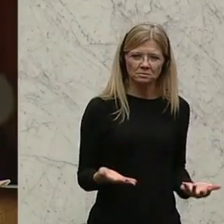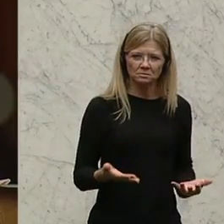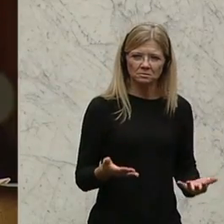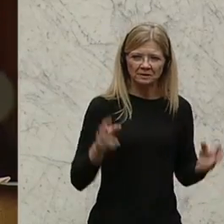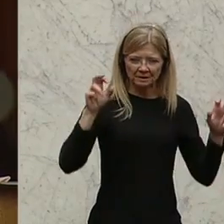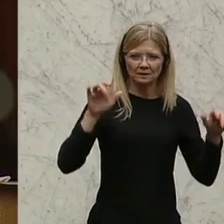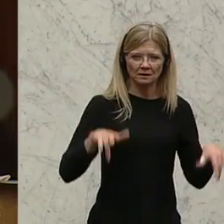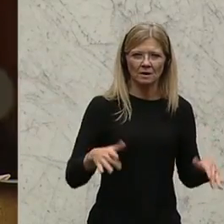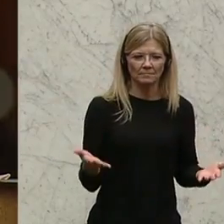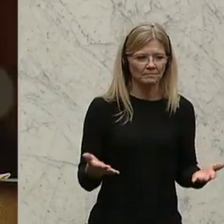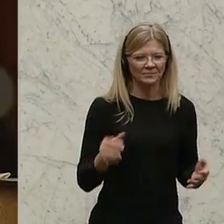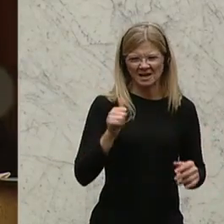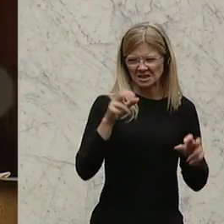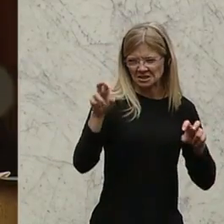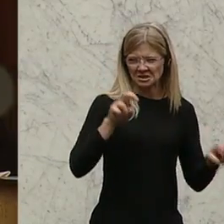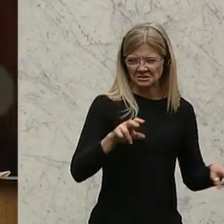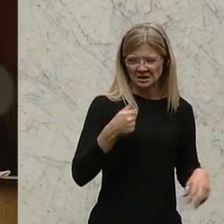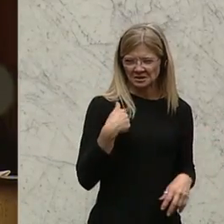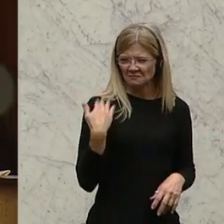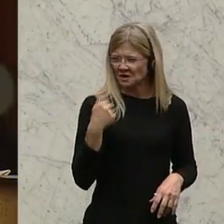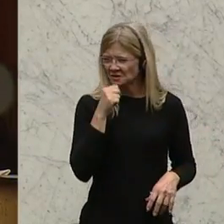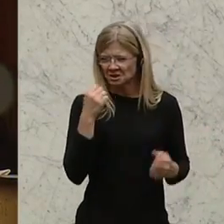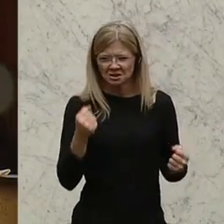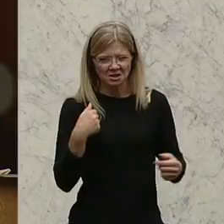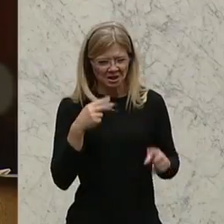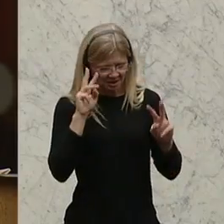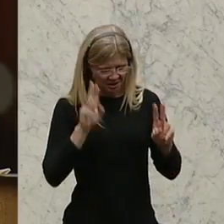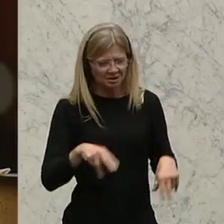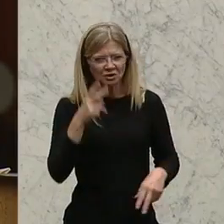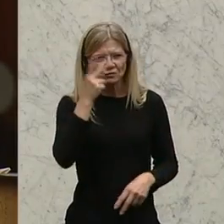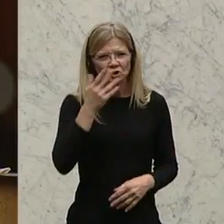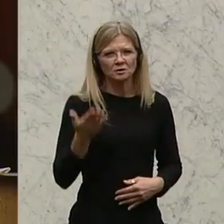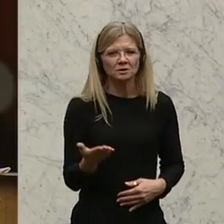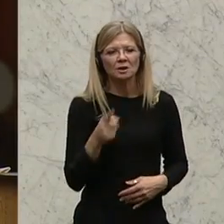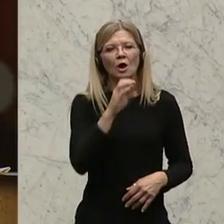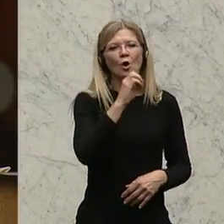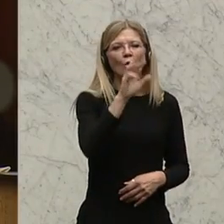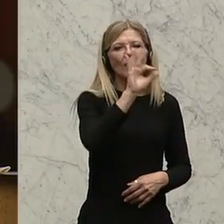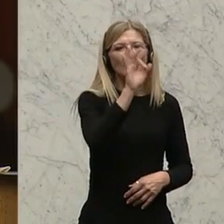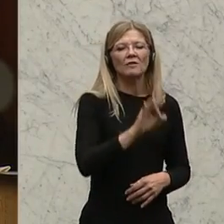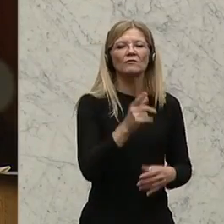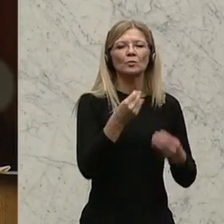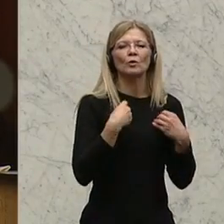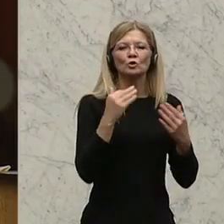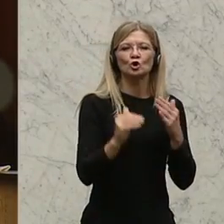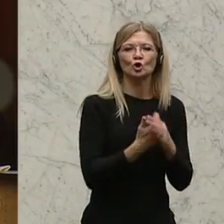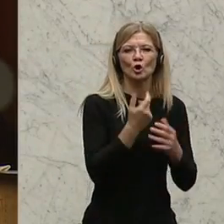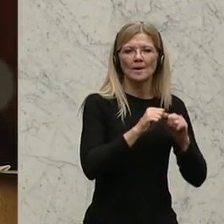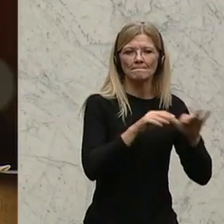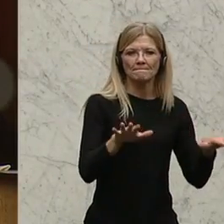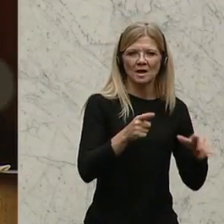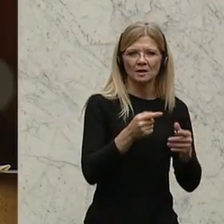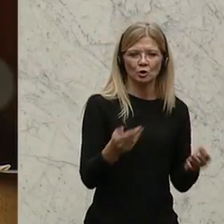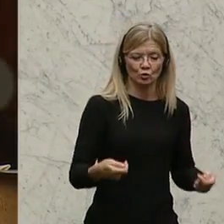Dem ersten Zitat gebe ich zu, da bin ich mir noch nicht ganz sicher, ob ich es richtig interpretiere. Da steht drin, der ORF wird im Zug einer neuen Medienförderung sukzessive an der